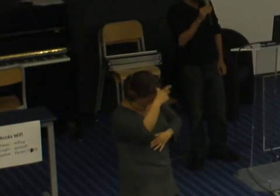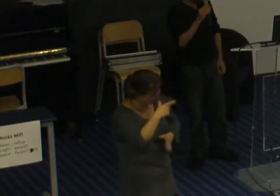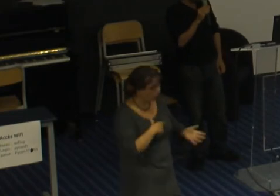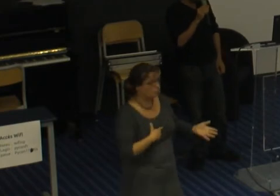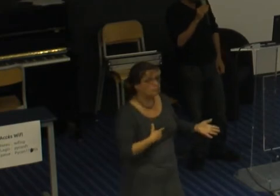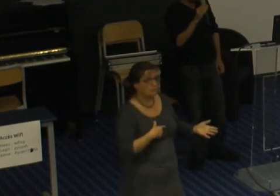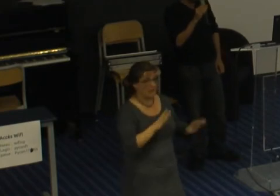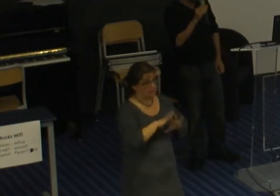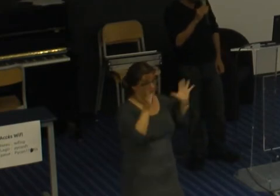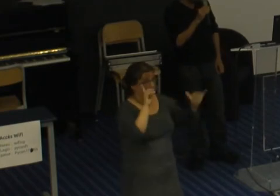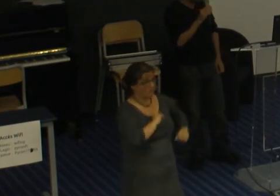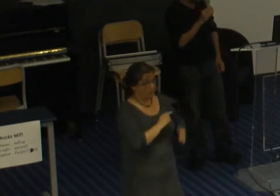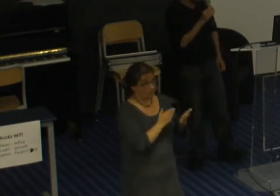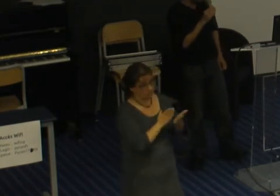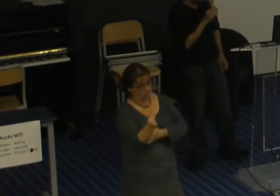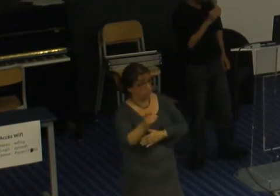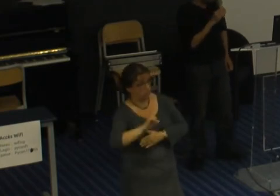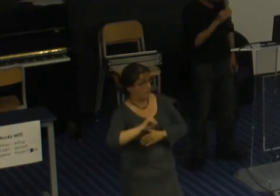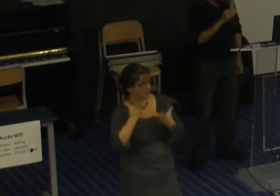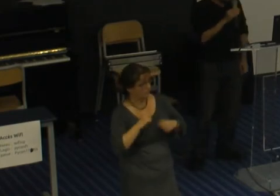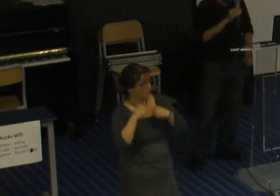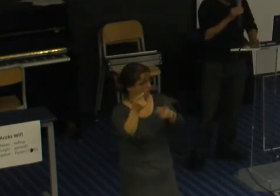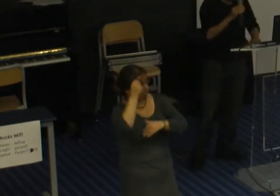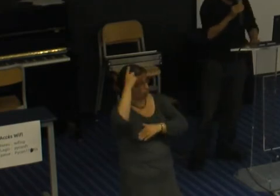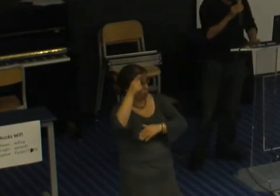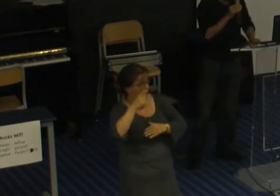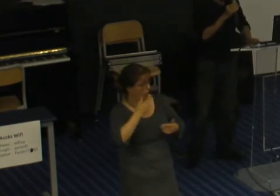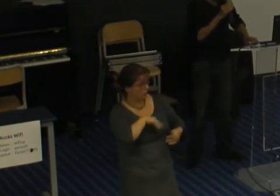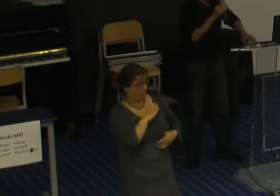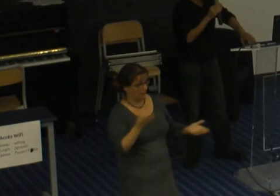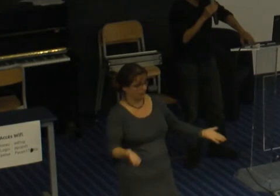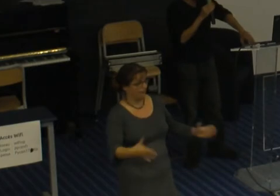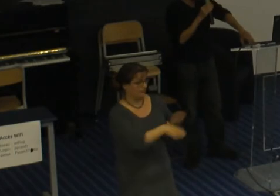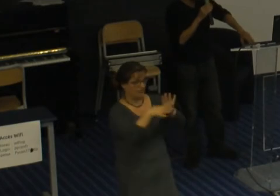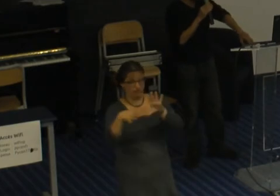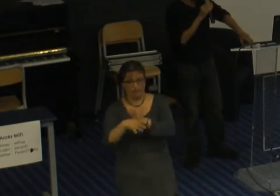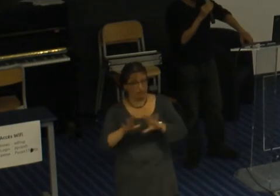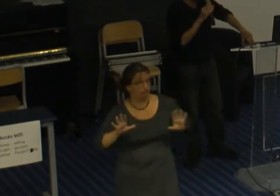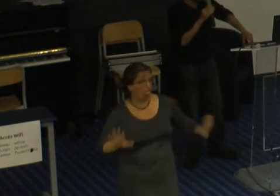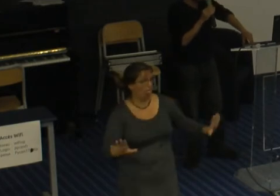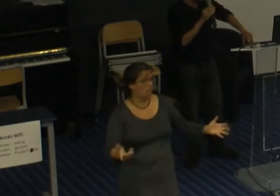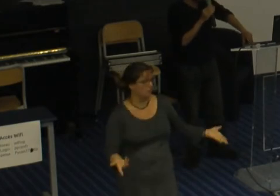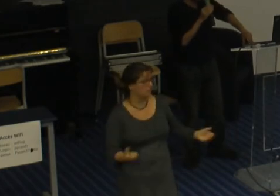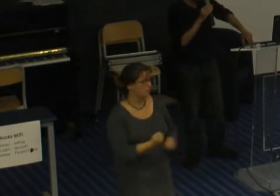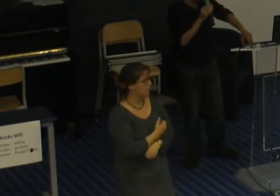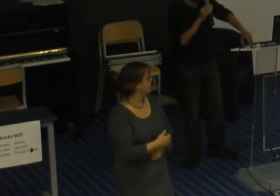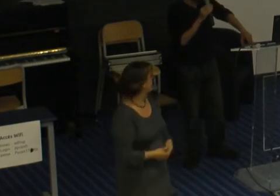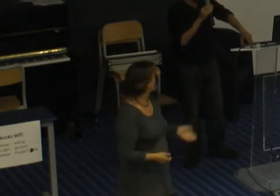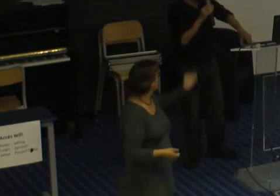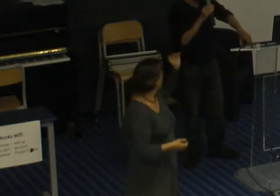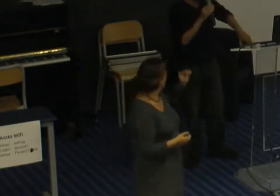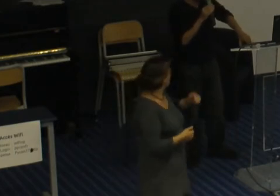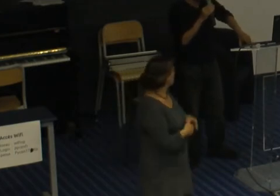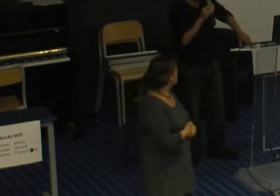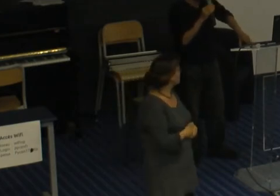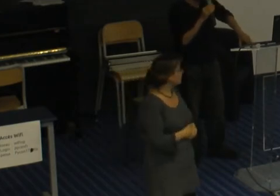perdu beaucoup de talent par ce genre d'idiotie aussi remettre en cause tous les choix préétablis alors quand